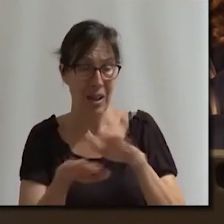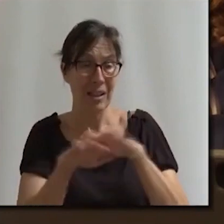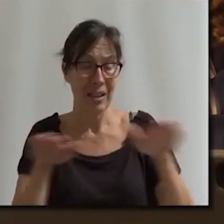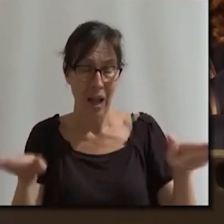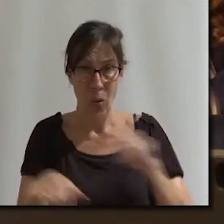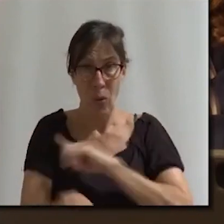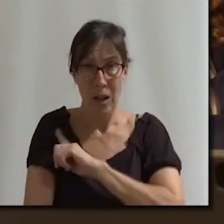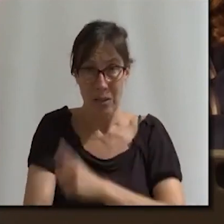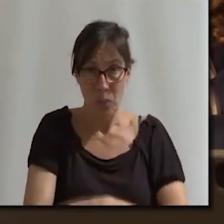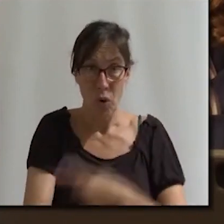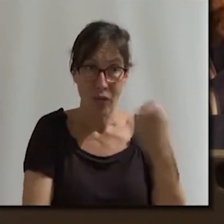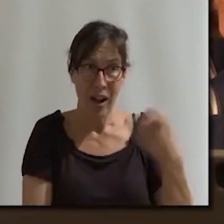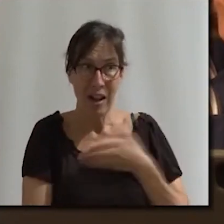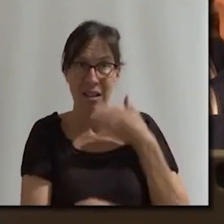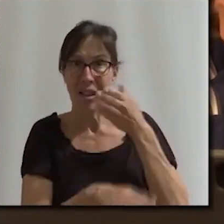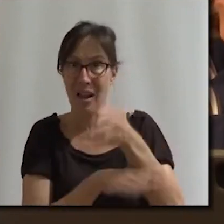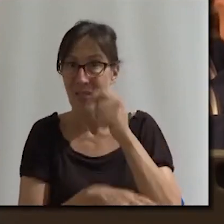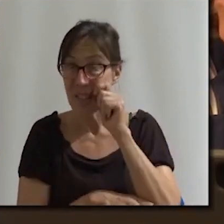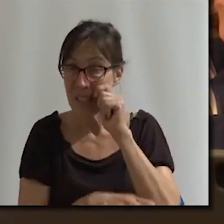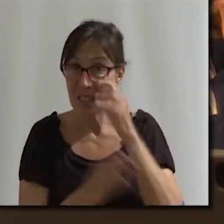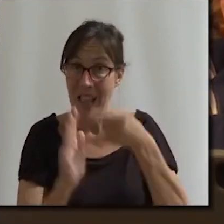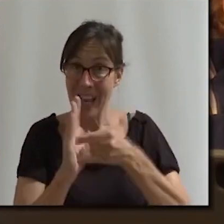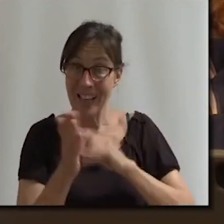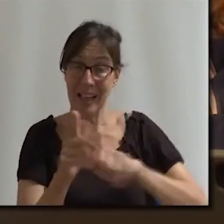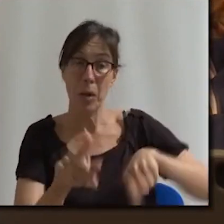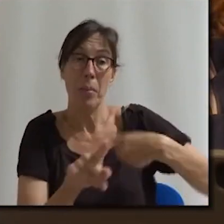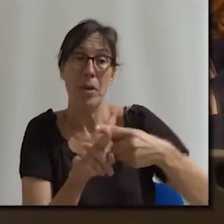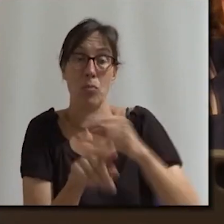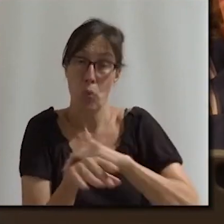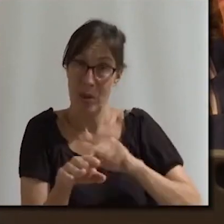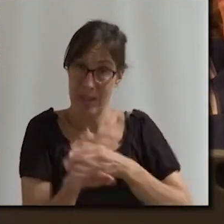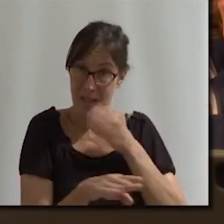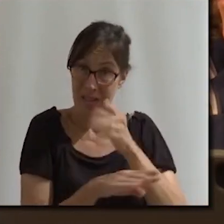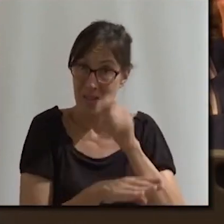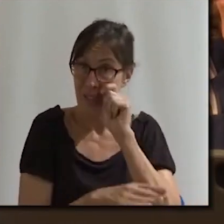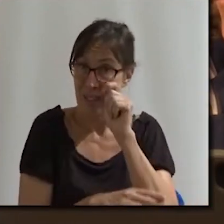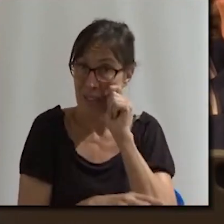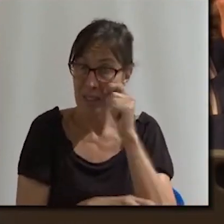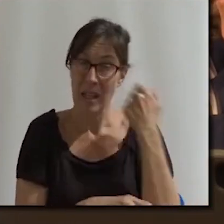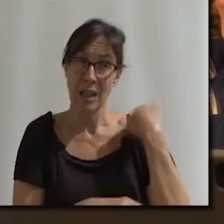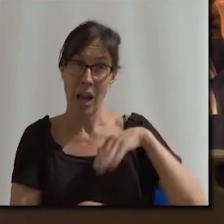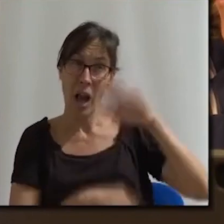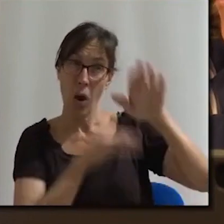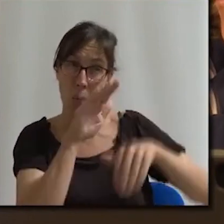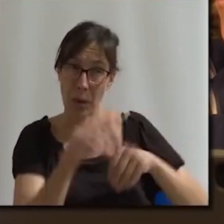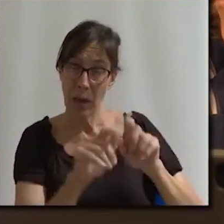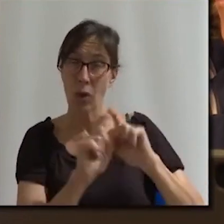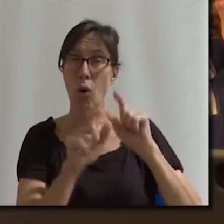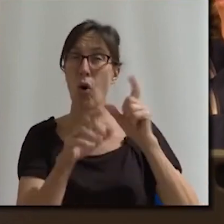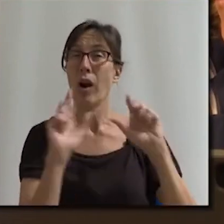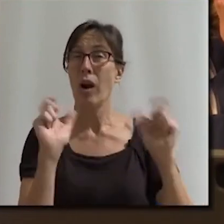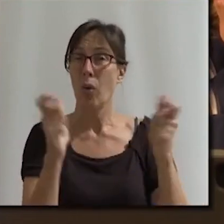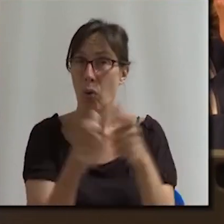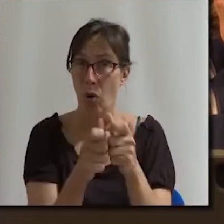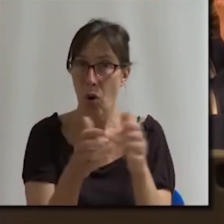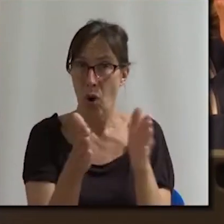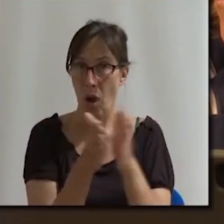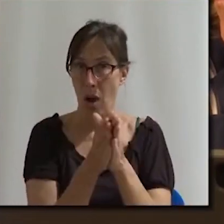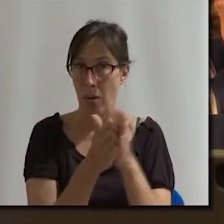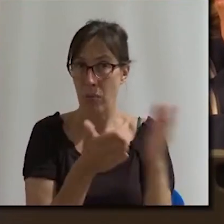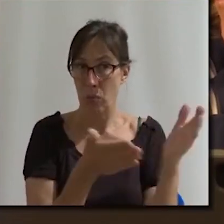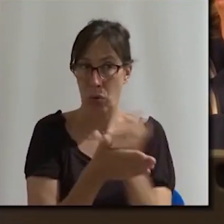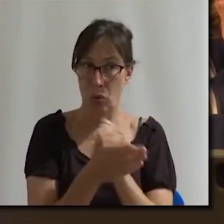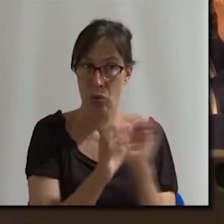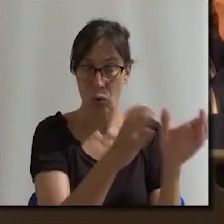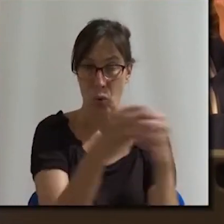convocada una visita tècnica i política a les instal·lacions, que està convocada des de fa uns dies una reunió política amb tots els grups,